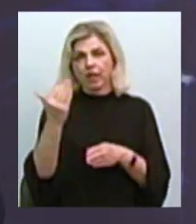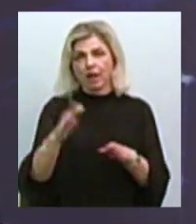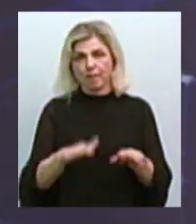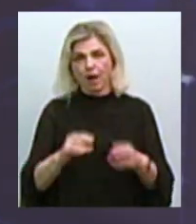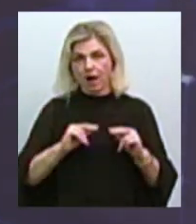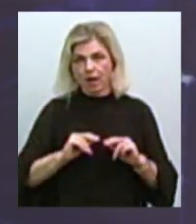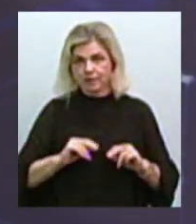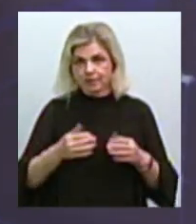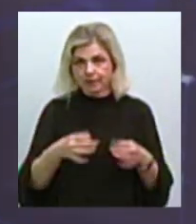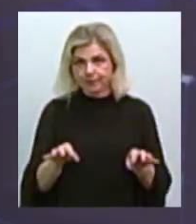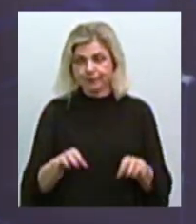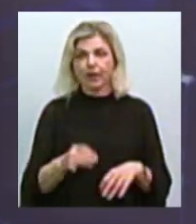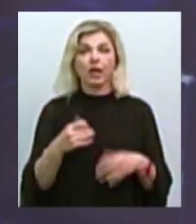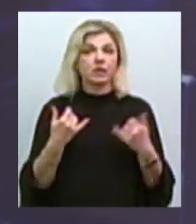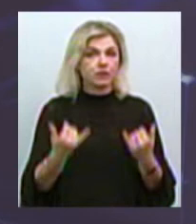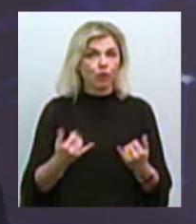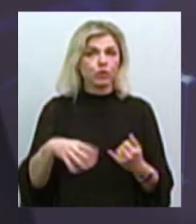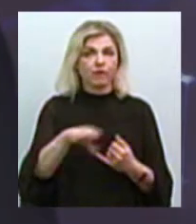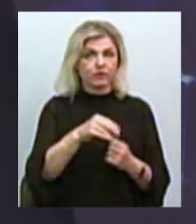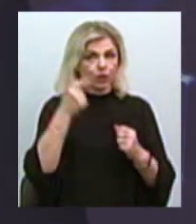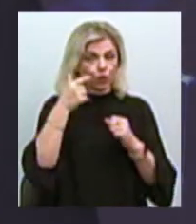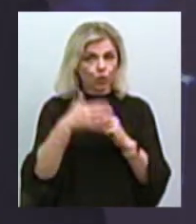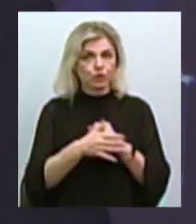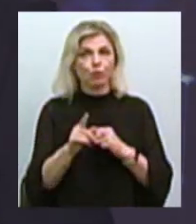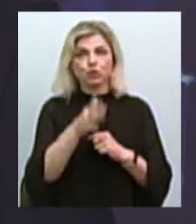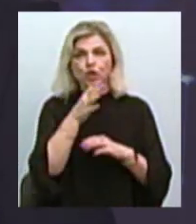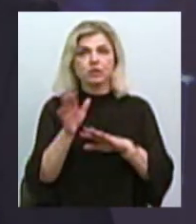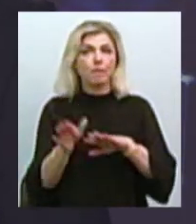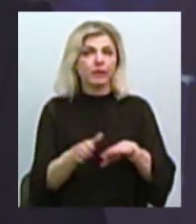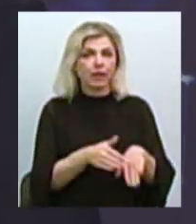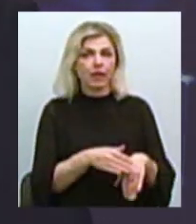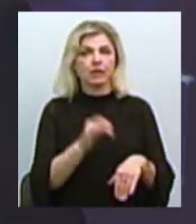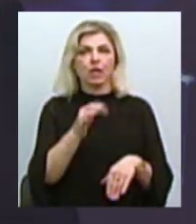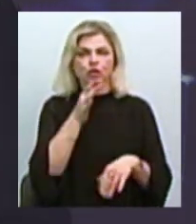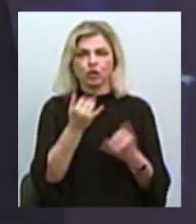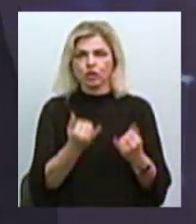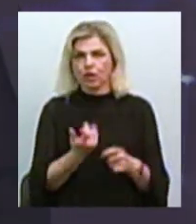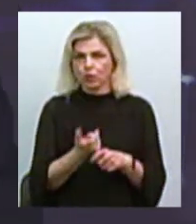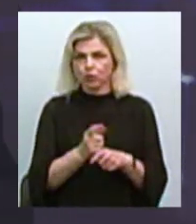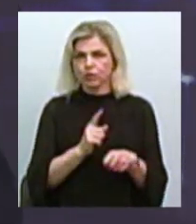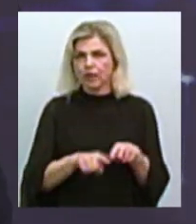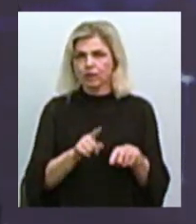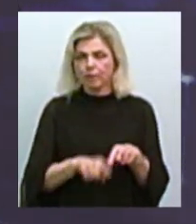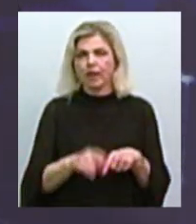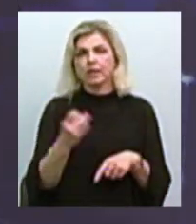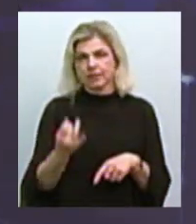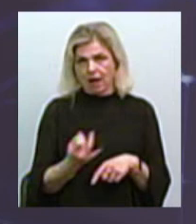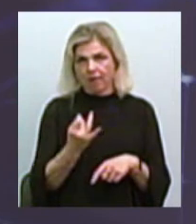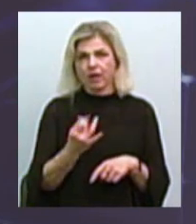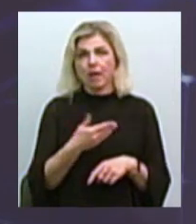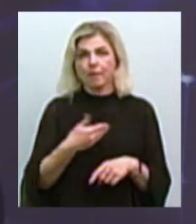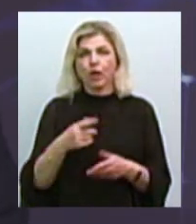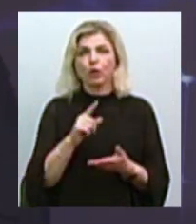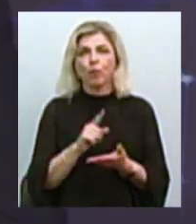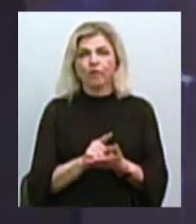сьогодні ми крокуємо і всі розуміємо, що час плине і час сьогодні досить динамічний, досить цікавий і ми повинні,